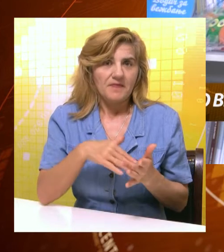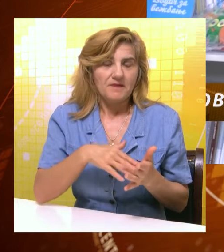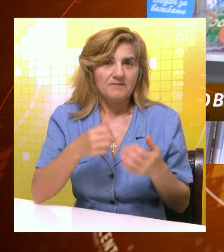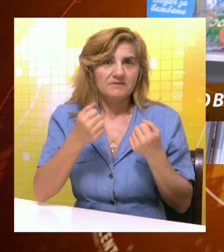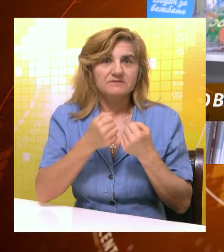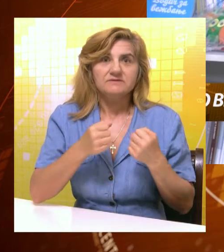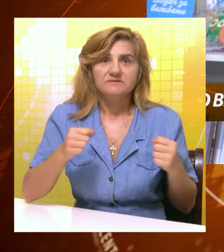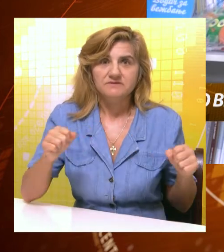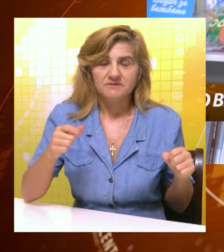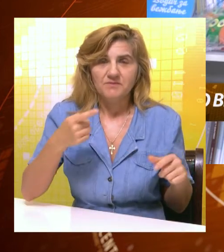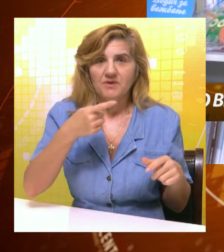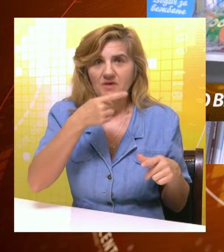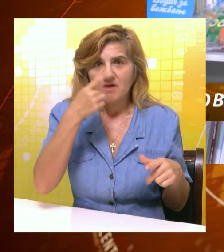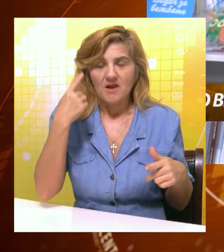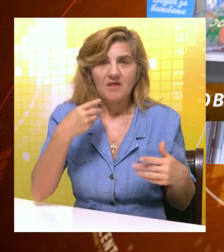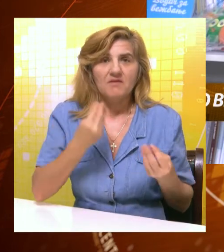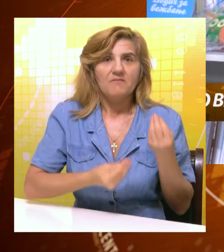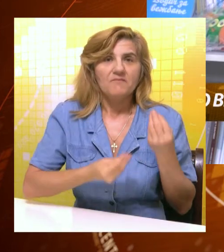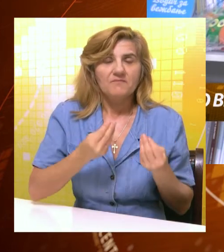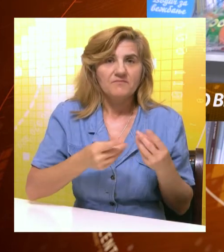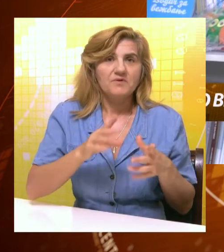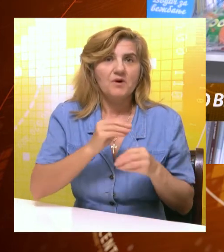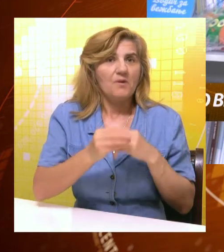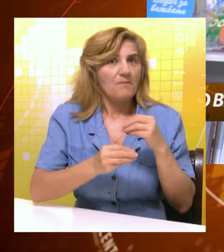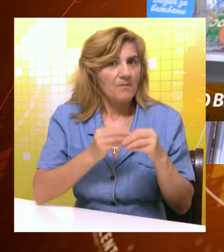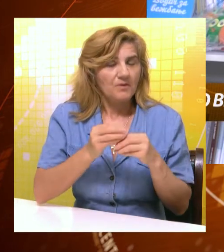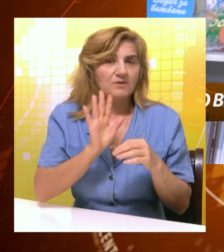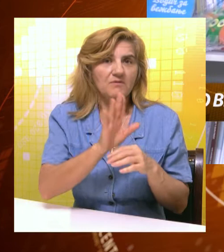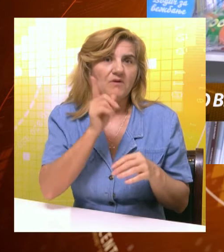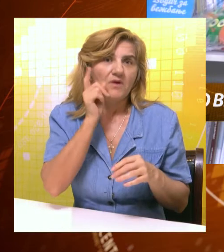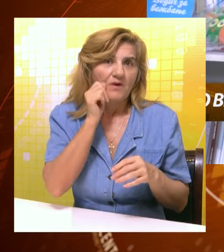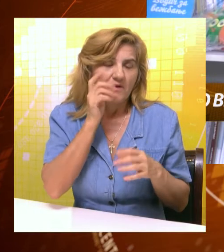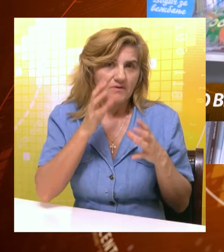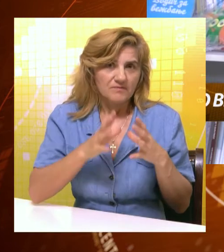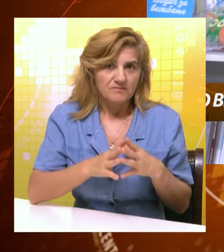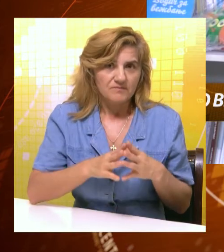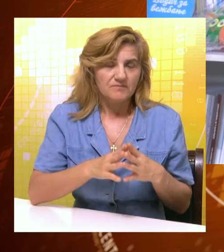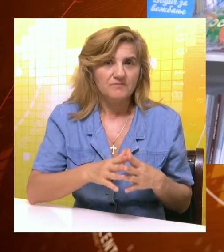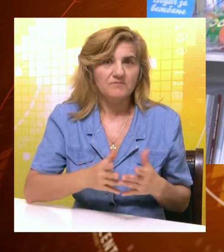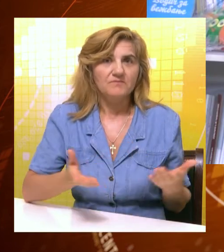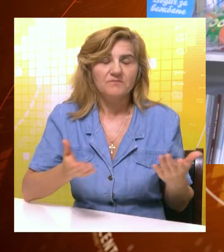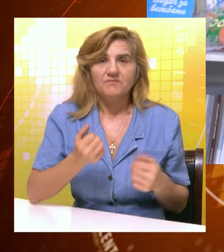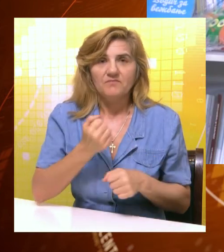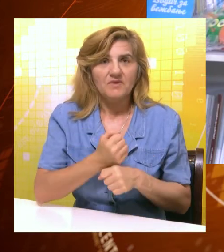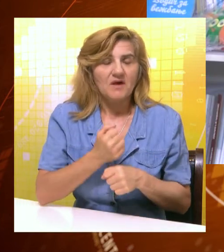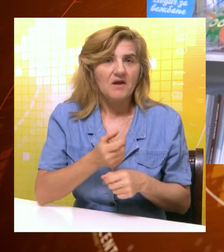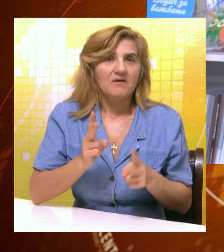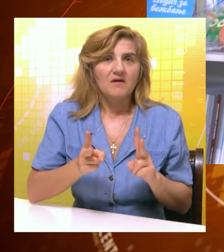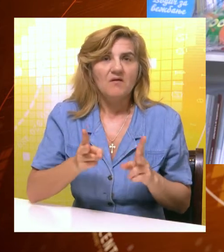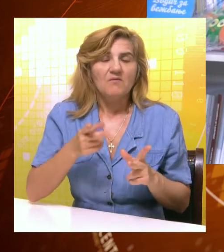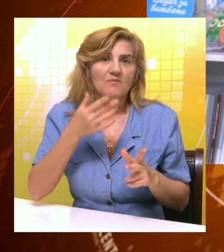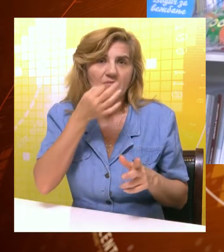trebali da svoje slobodno vreme tokom raspusta provedu u krugu porodice, gde će sa svojim roditeljima da se rade na